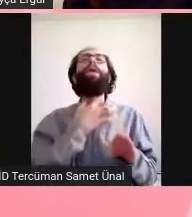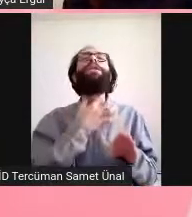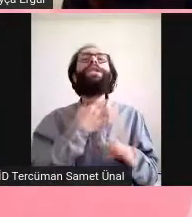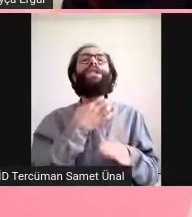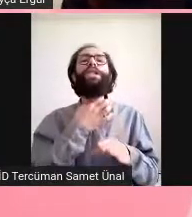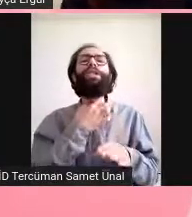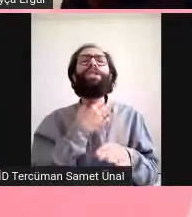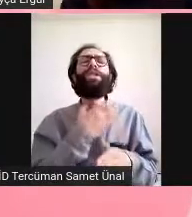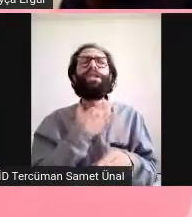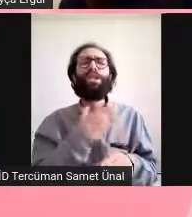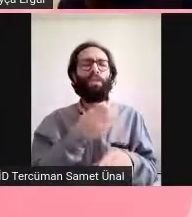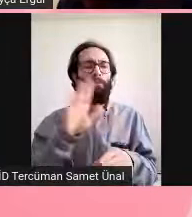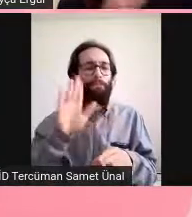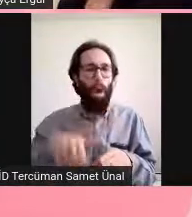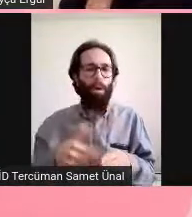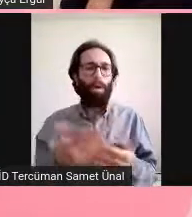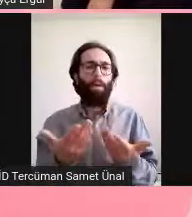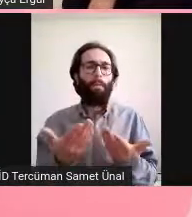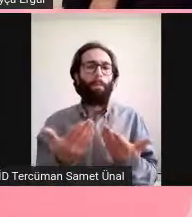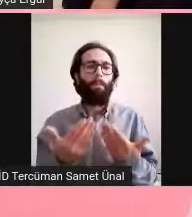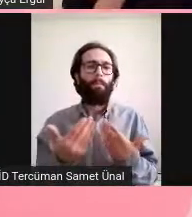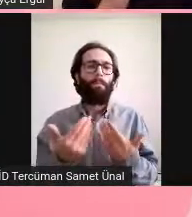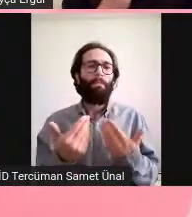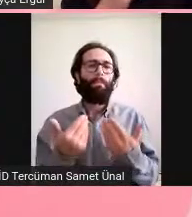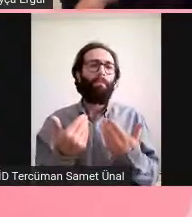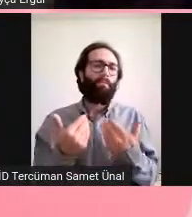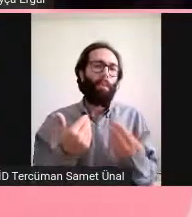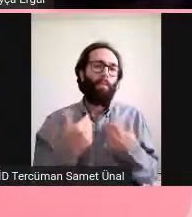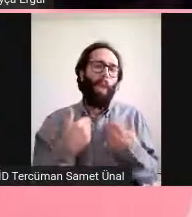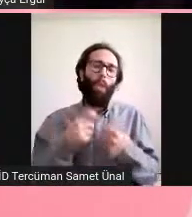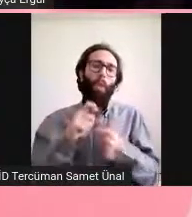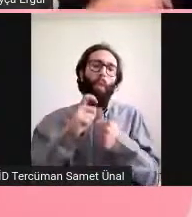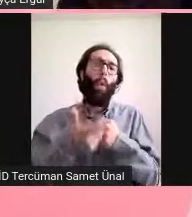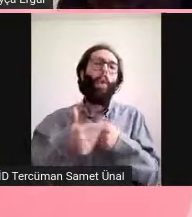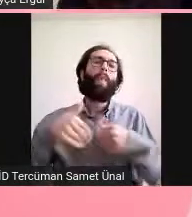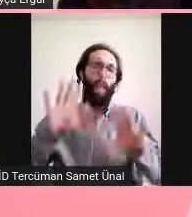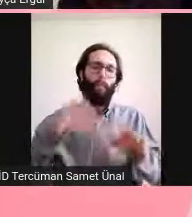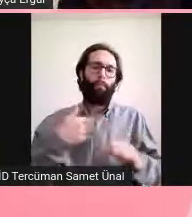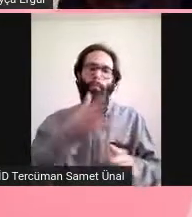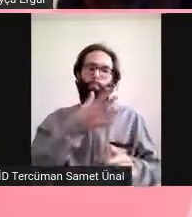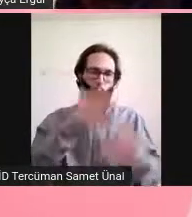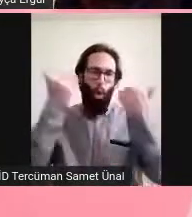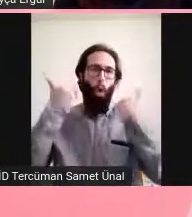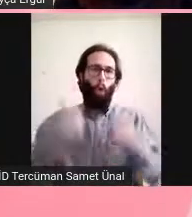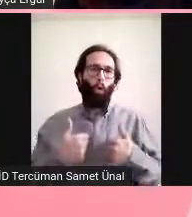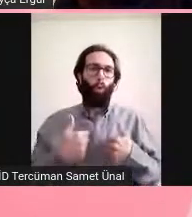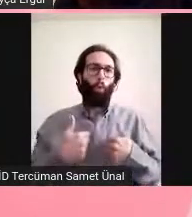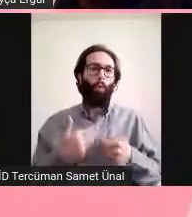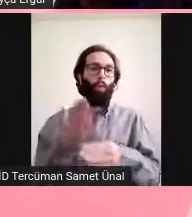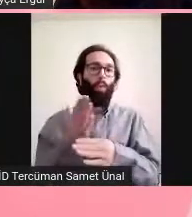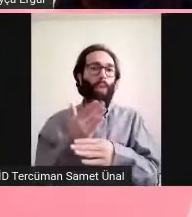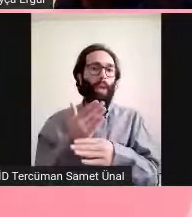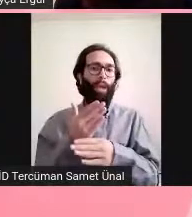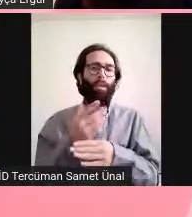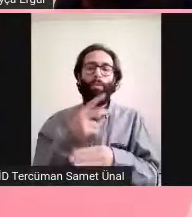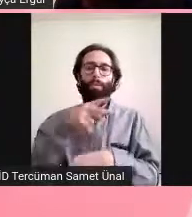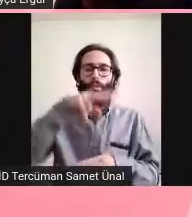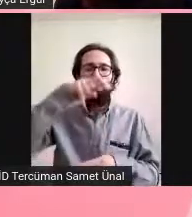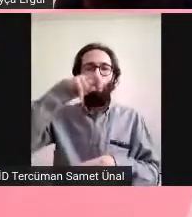unam yapıyor haftalık testi. Ama ikincisi de ah hala koku alıyorum diye böyle